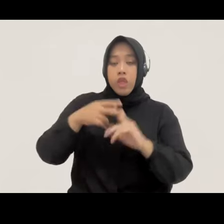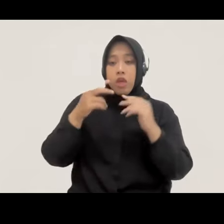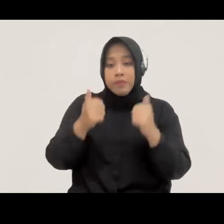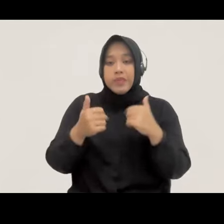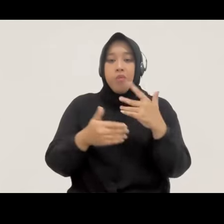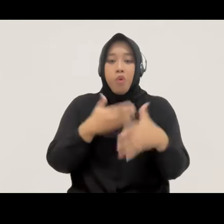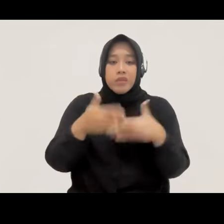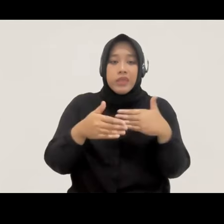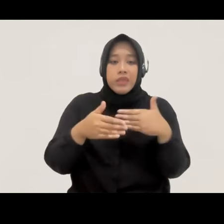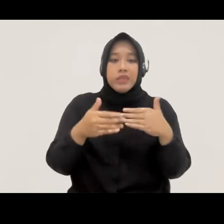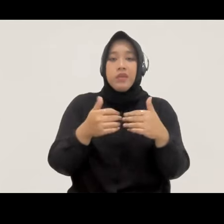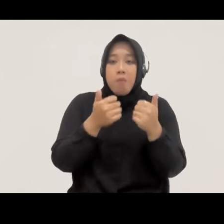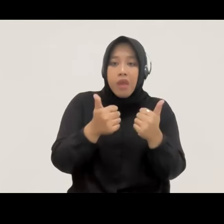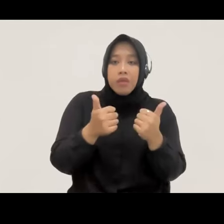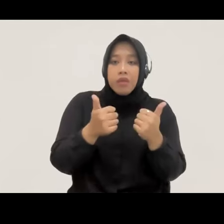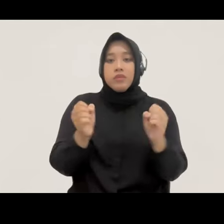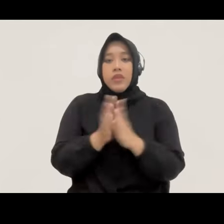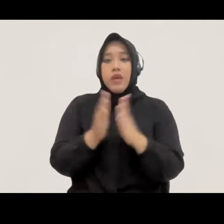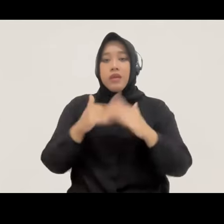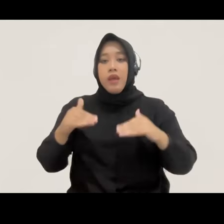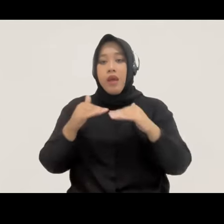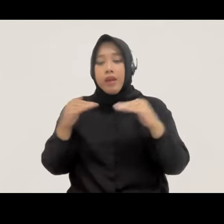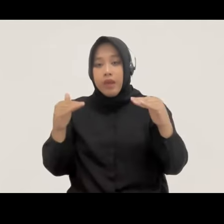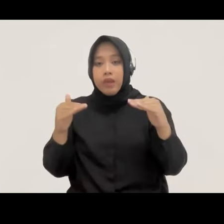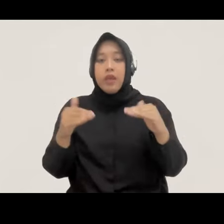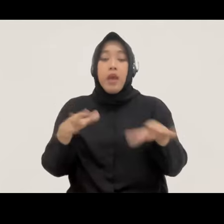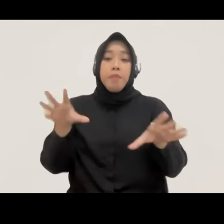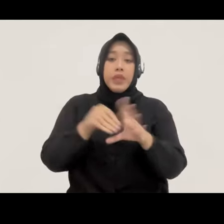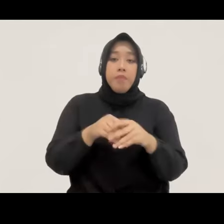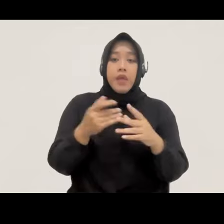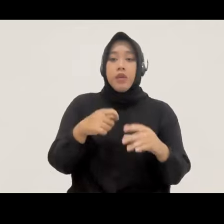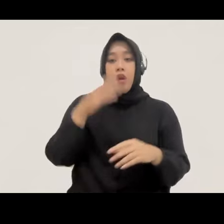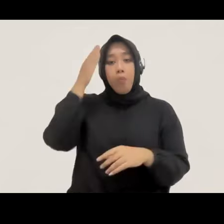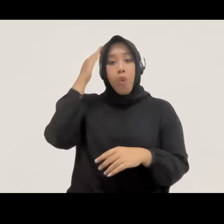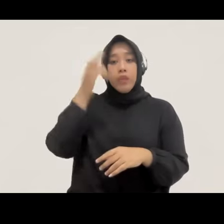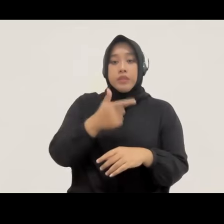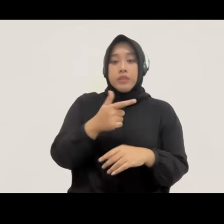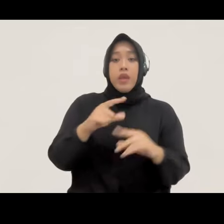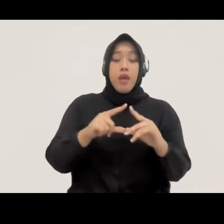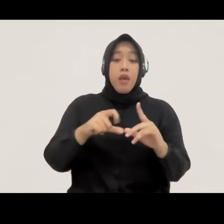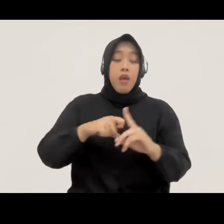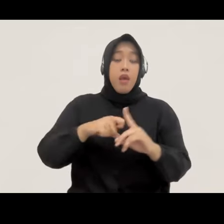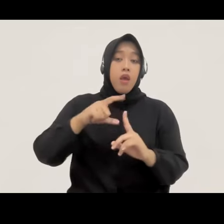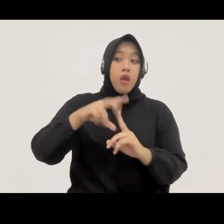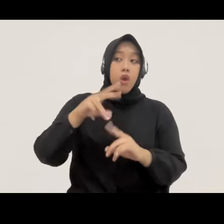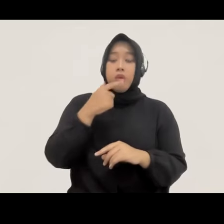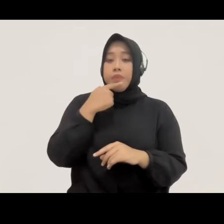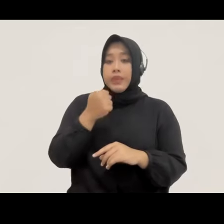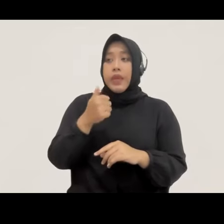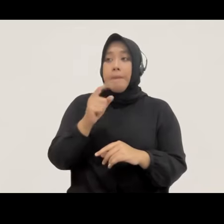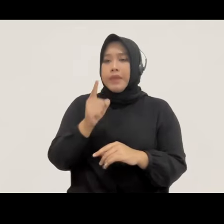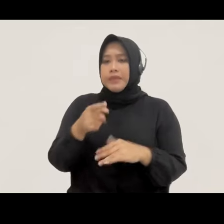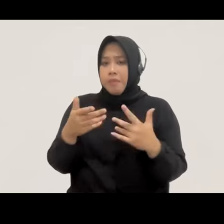baik dan adil di beberapa jurisdiksi dengan melibatkan polisi sebagai aktor sentral di dalamnya. Namun tentunya